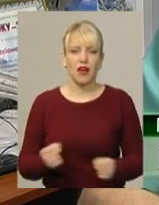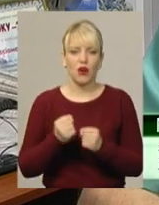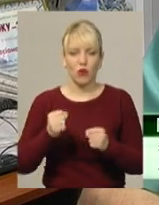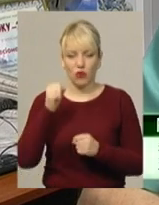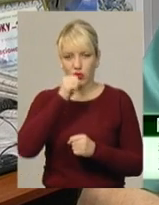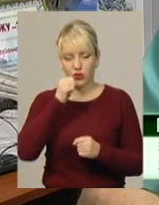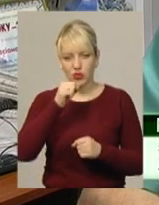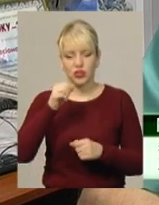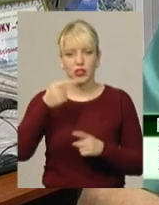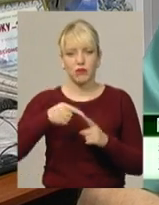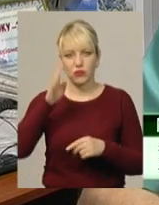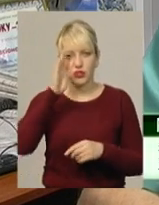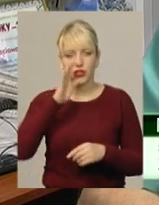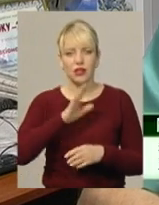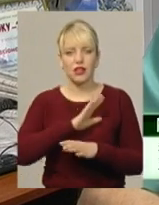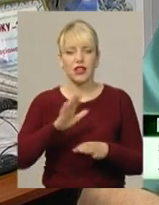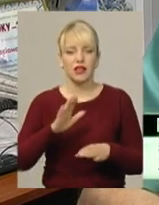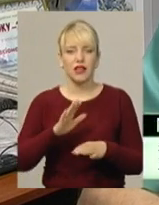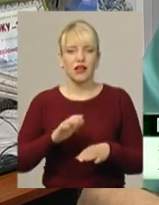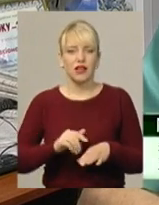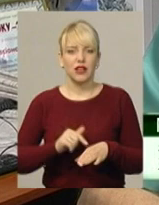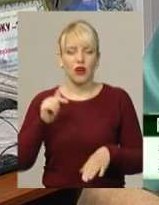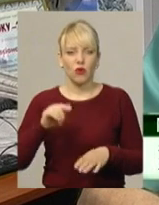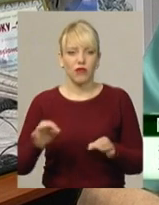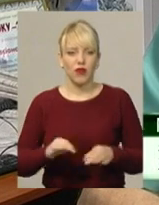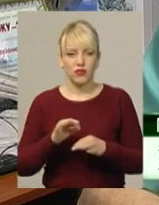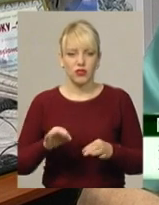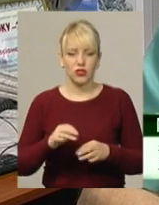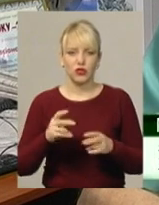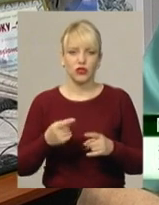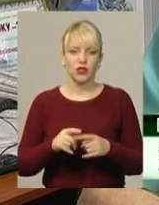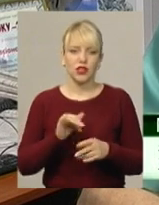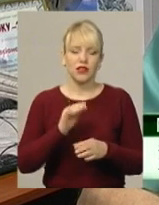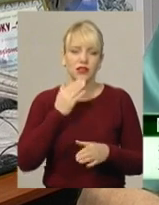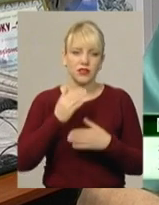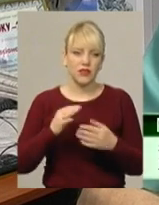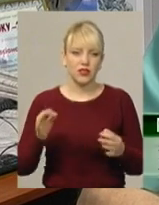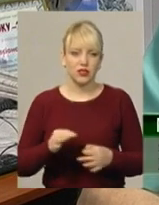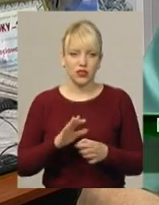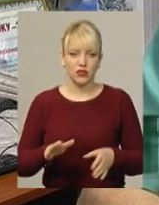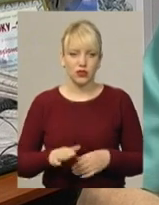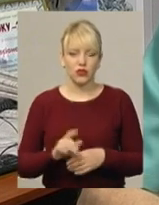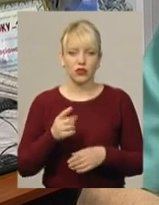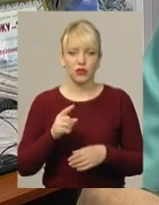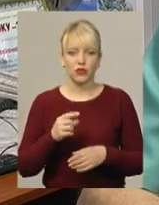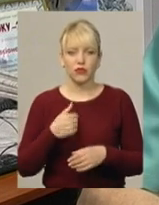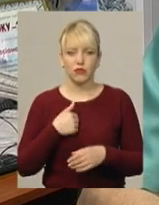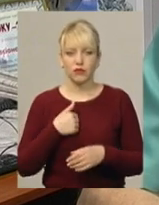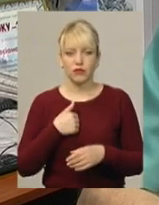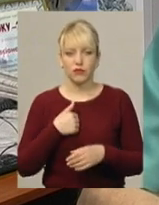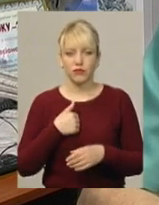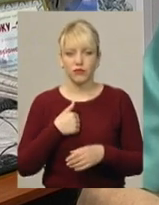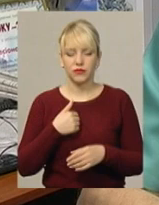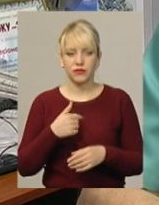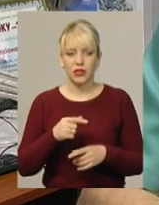Він ні на що не реагував, ні на больові транзики, ні на зверення, нічого. Тому ми в відділенні медичної допомоги